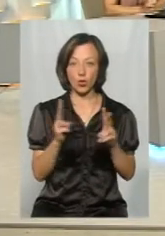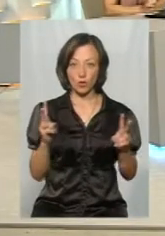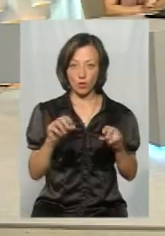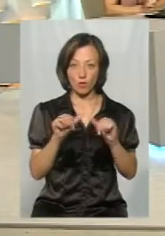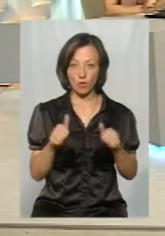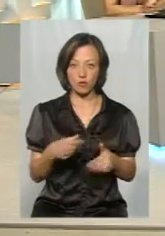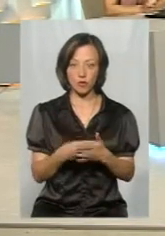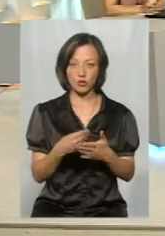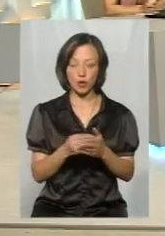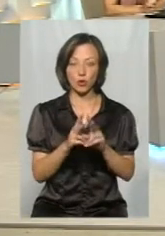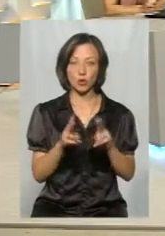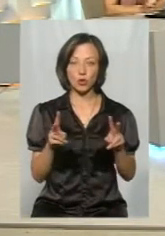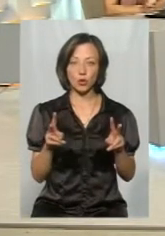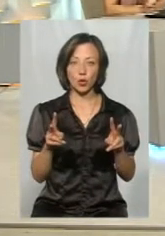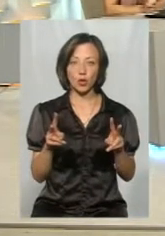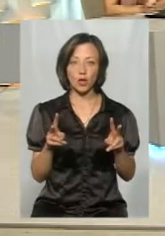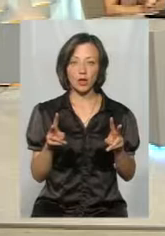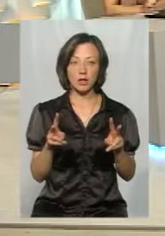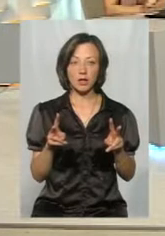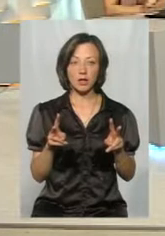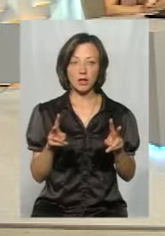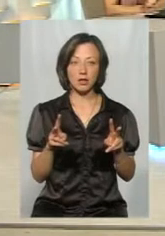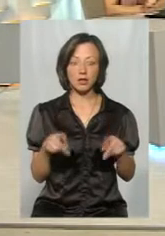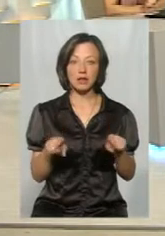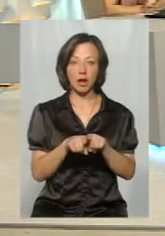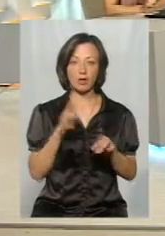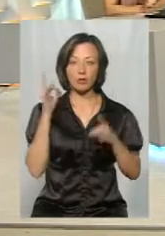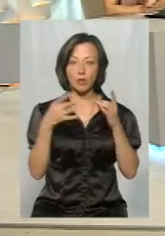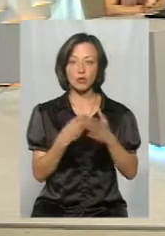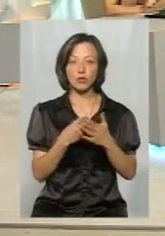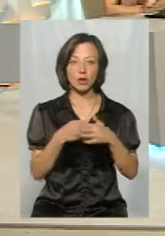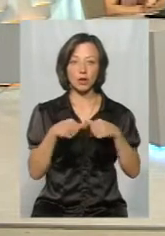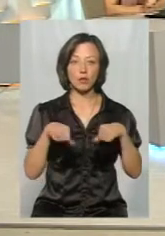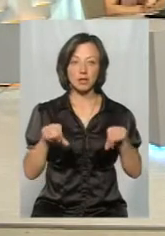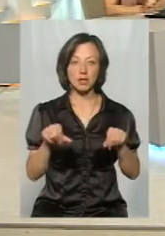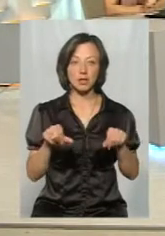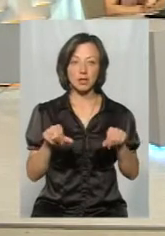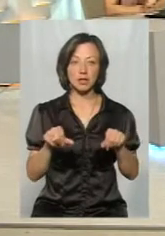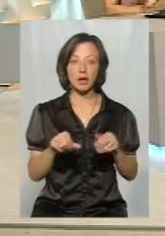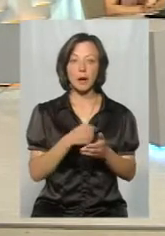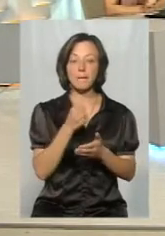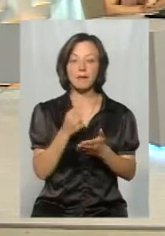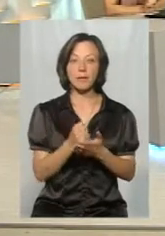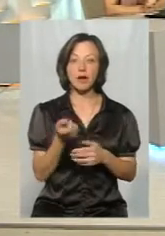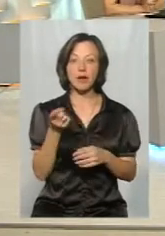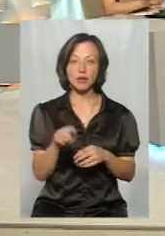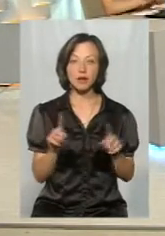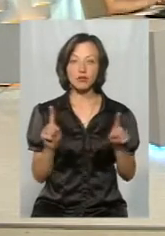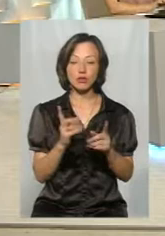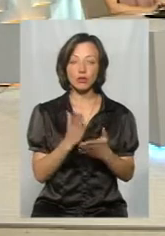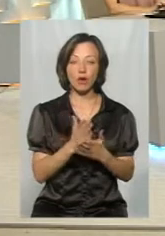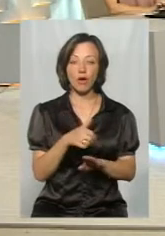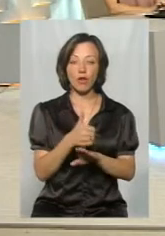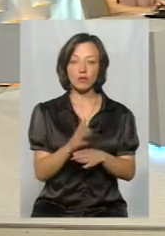формував бюджет, безумовно ті, хто заламував бюджет. І сьогодні також звучало. Бюджетна комісія. Бюджетна комісія приймає те, що є